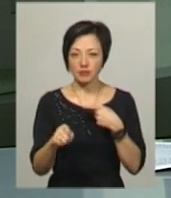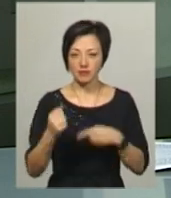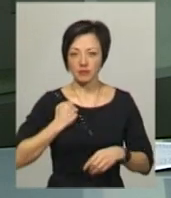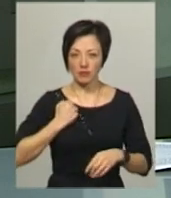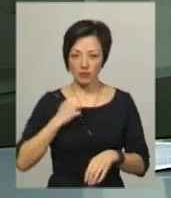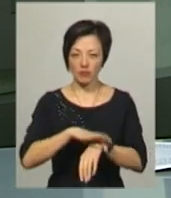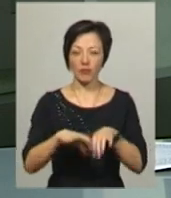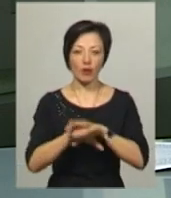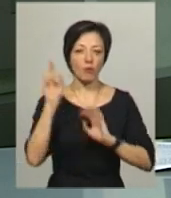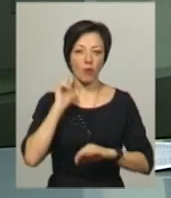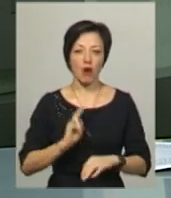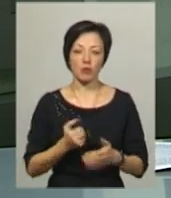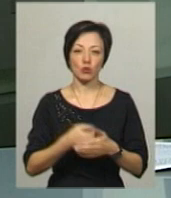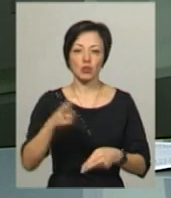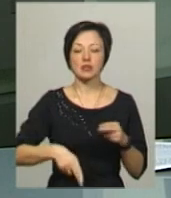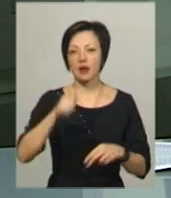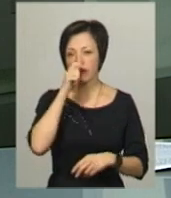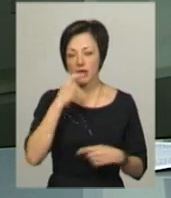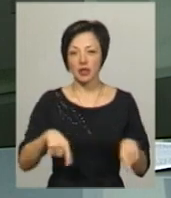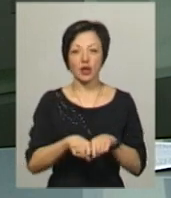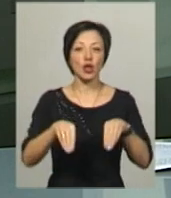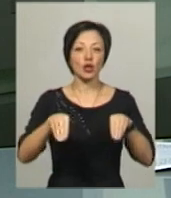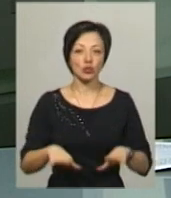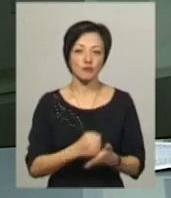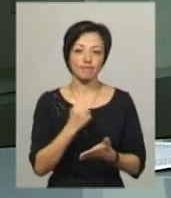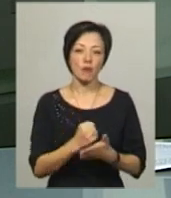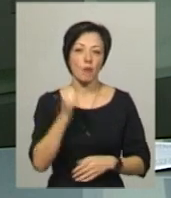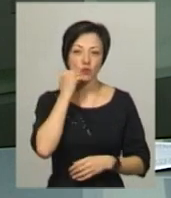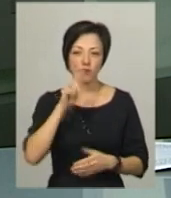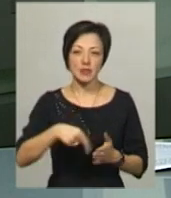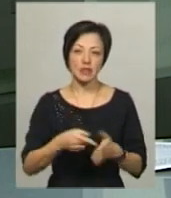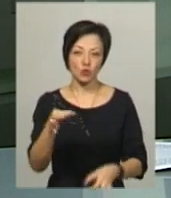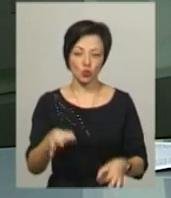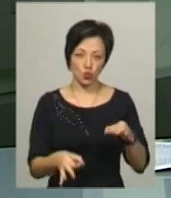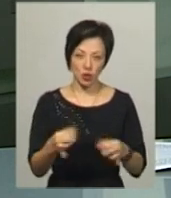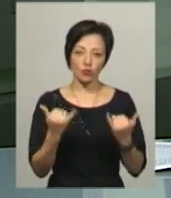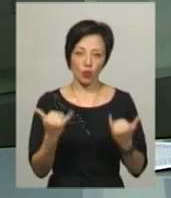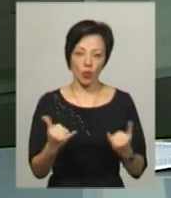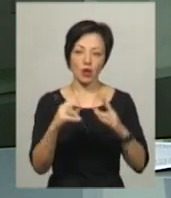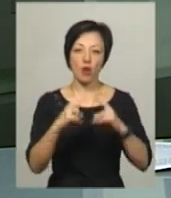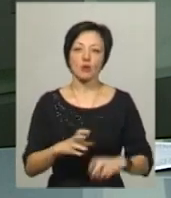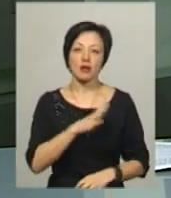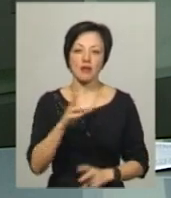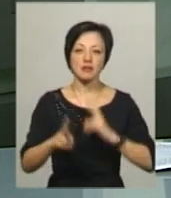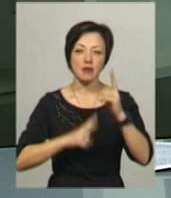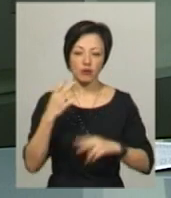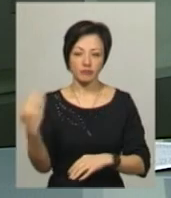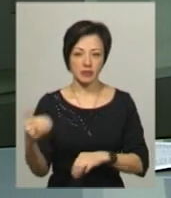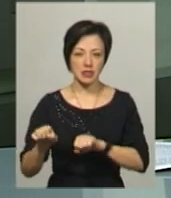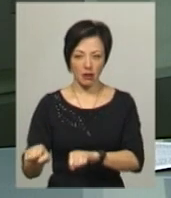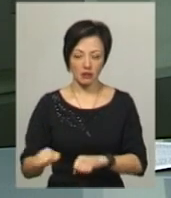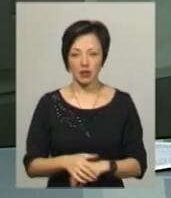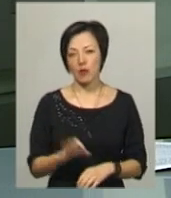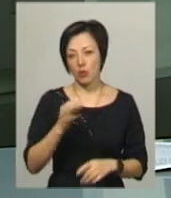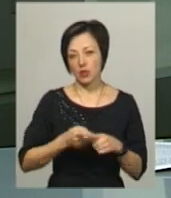моряками перебуватиме до кінця квітня. Таке рішення ухвалив Московський міський суд, який сьогодні розглядав скаргу сторони захисту.